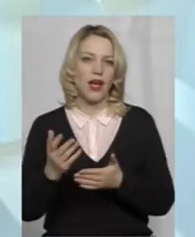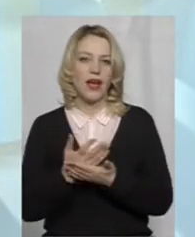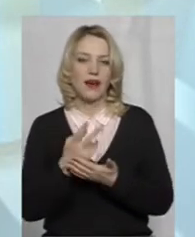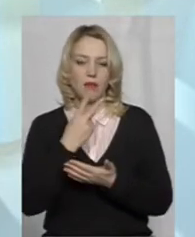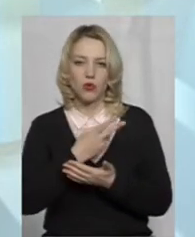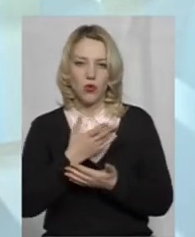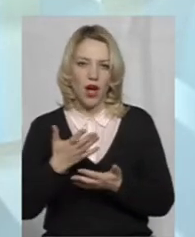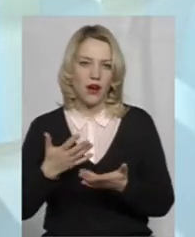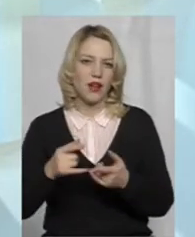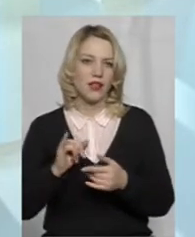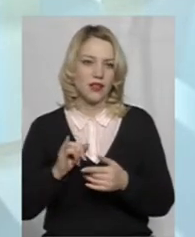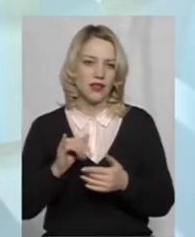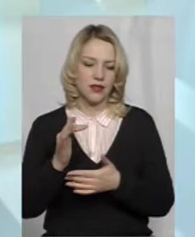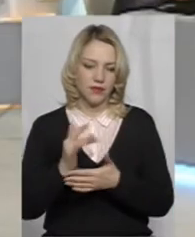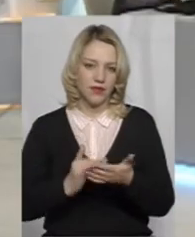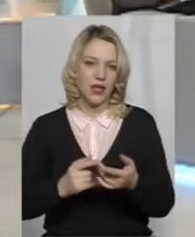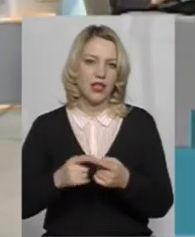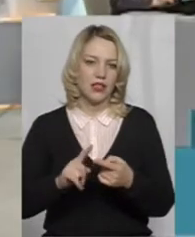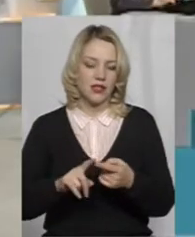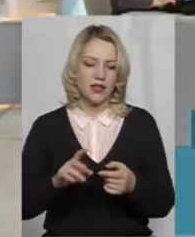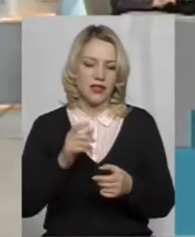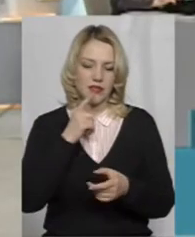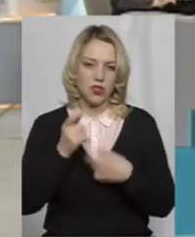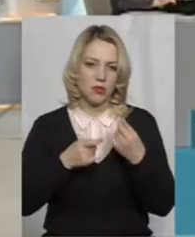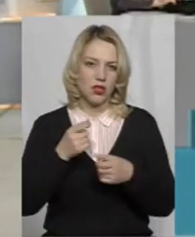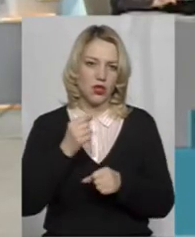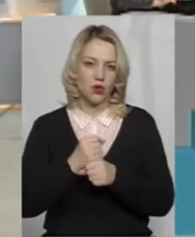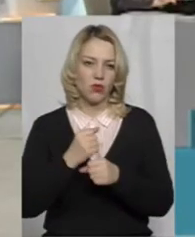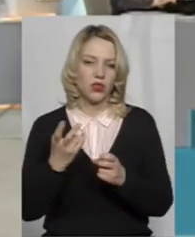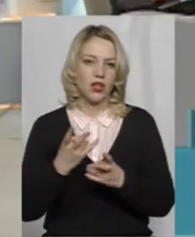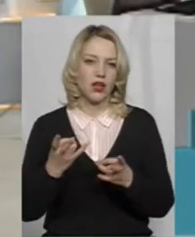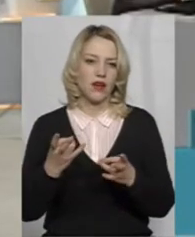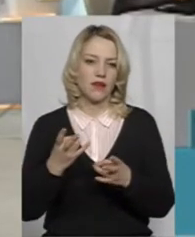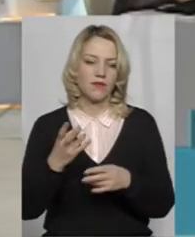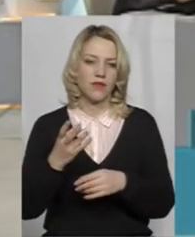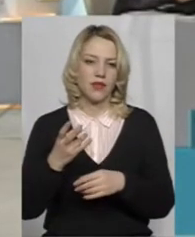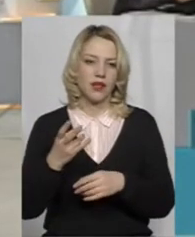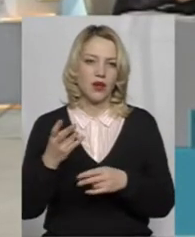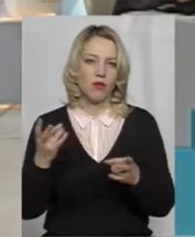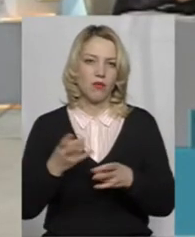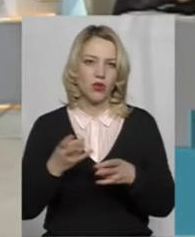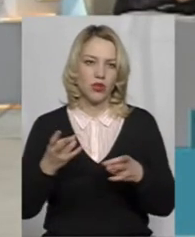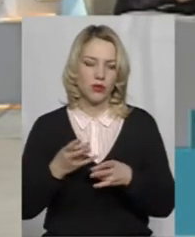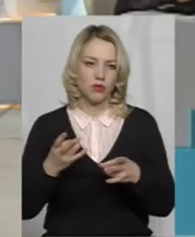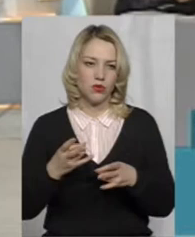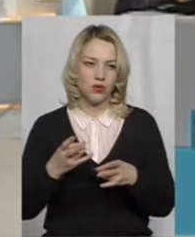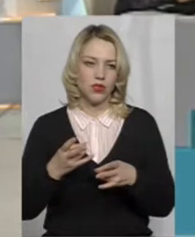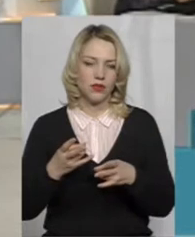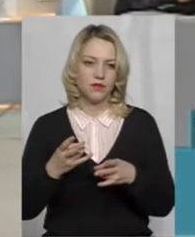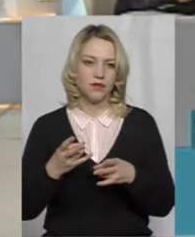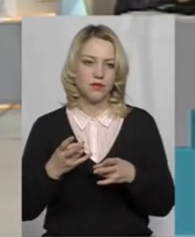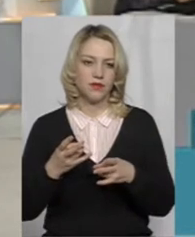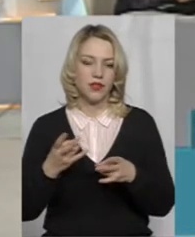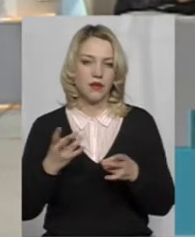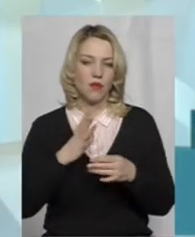Це дуже така ретельна робота, яка потребувала свого часу дуже багато, треба було